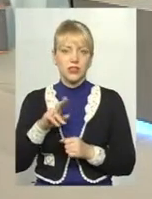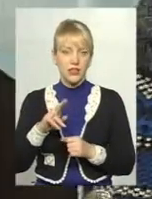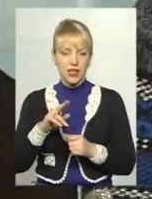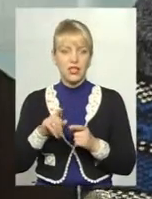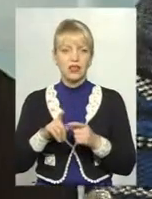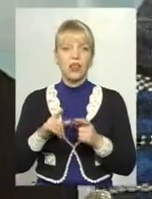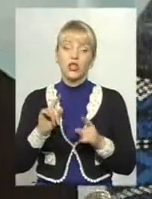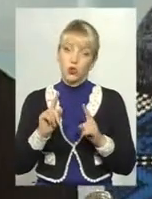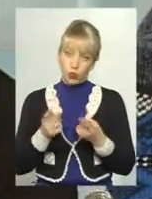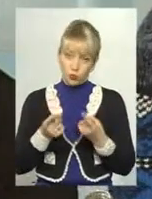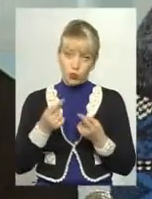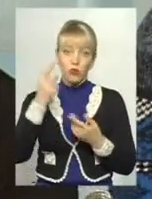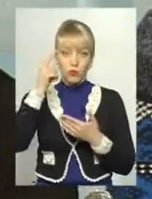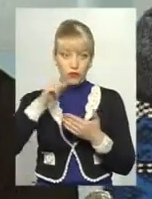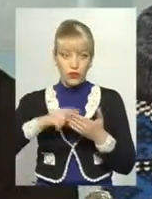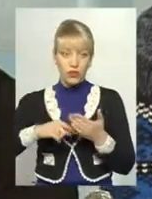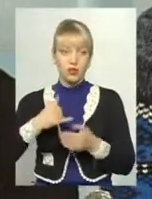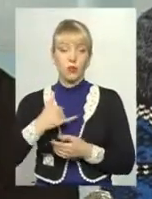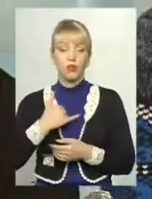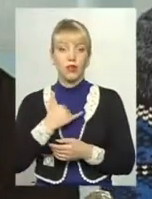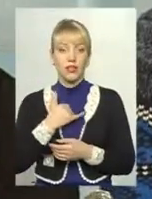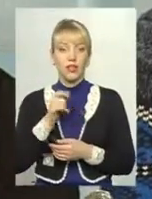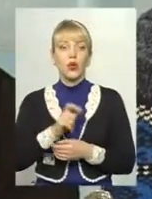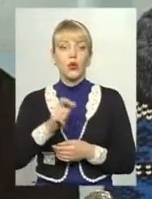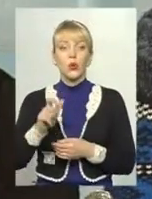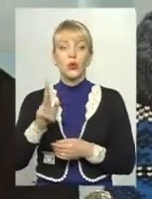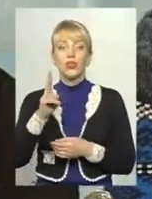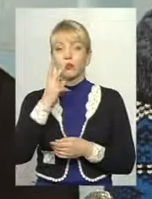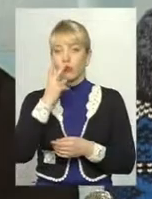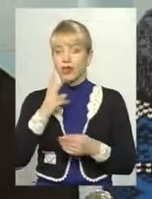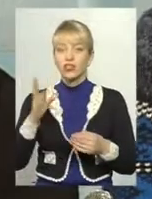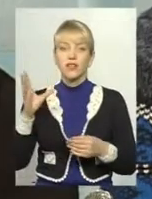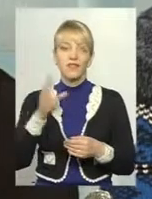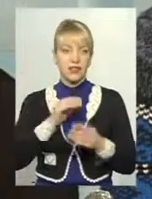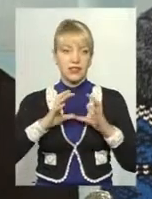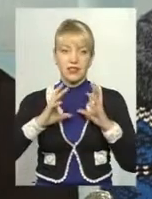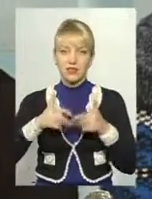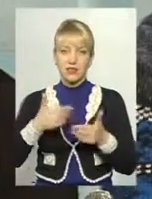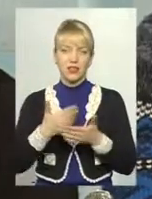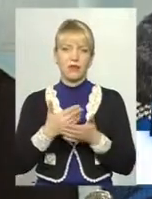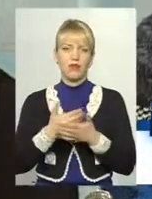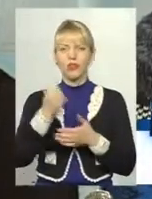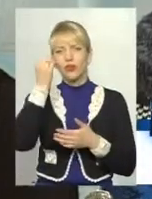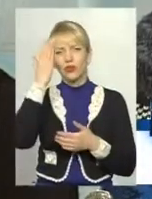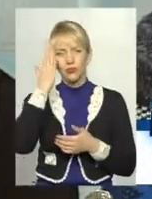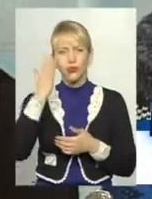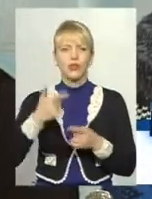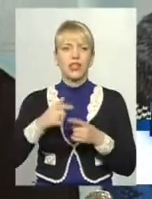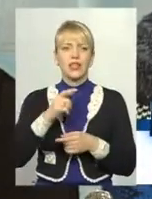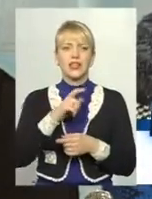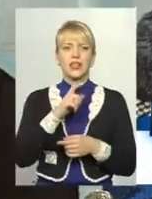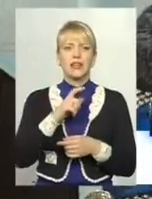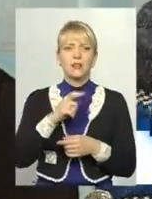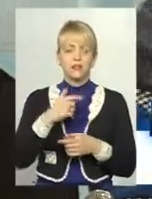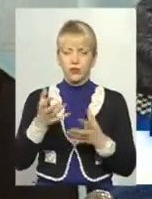І тому, повірте, в мене люди, які бачили весь світ, і Гонконг, і Сінгапур, і Нову Зланджу, вони